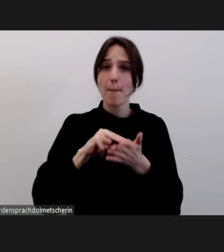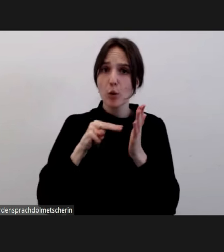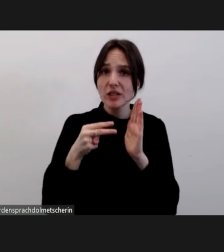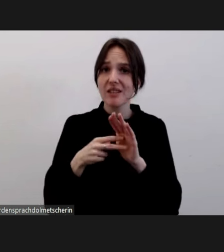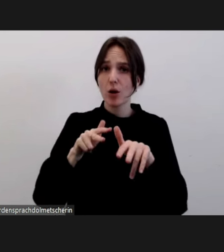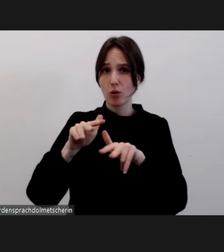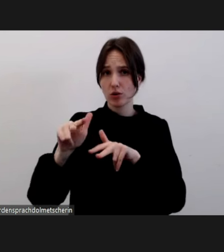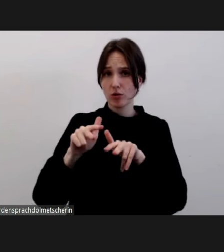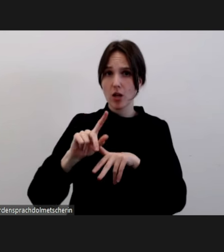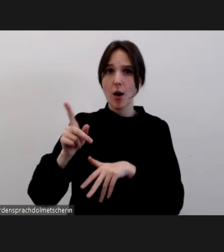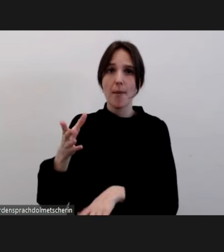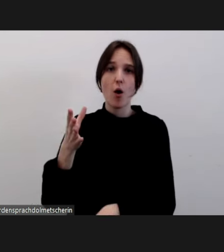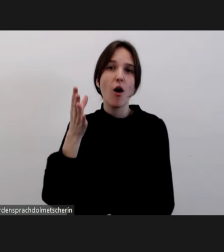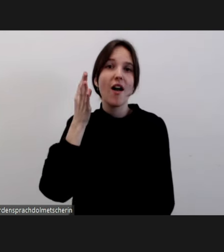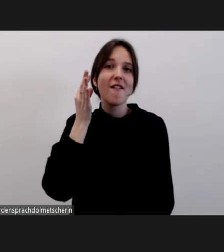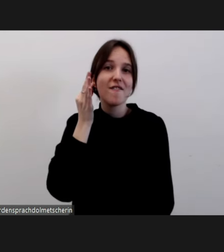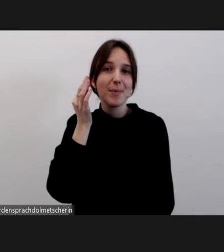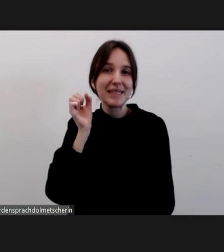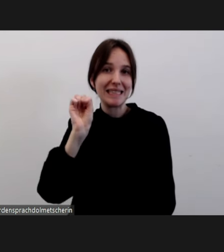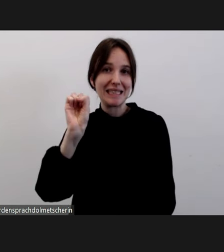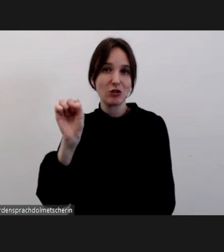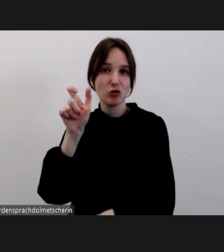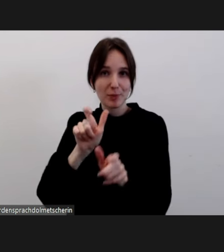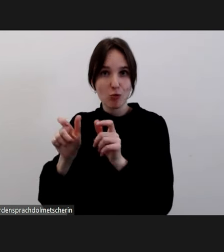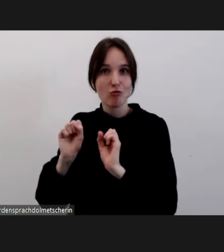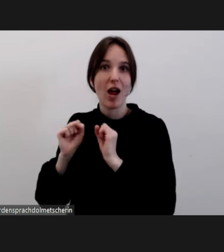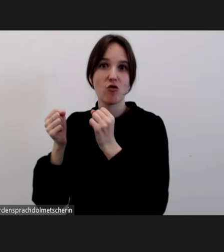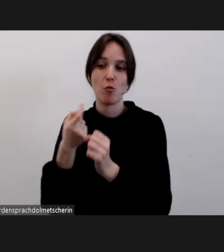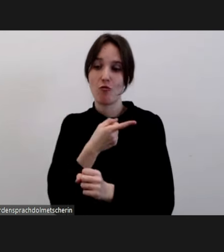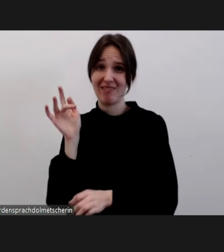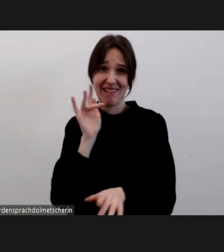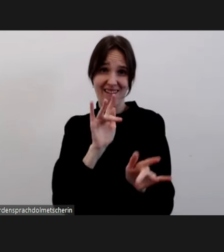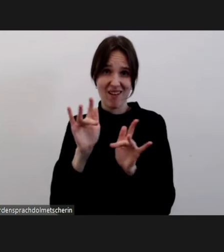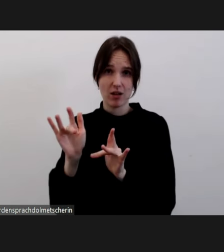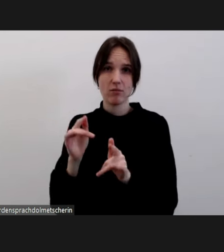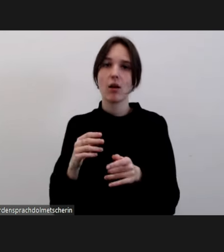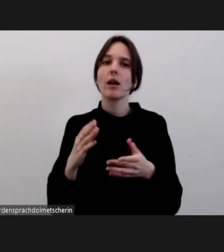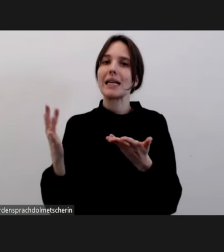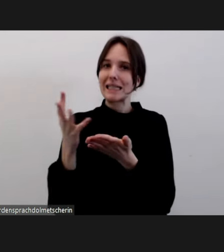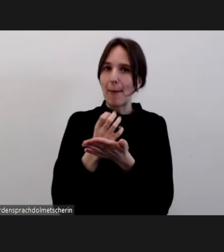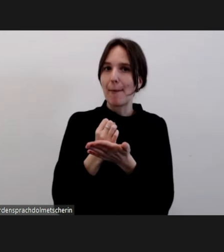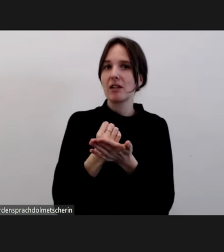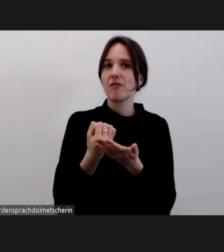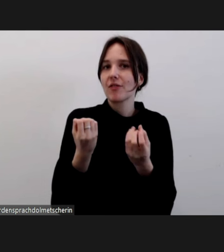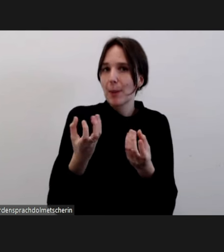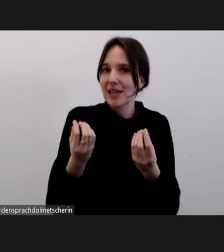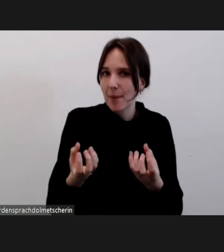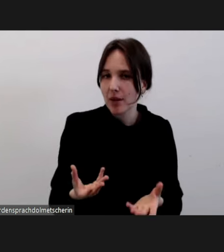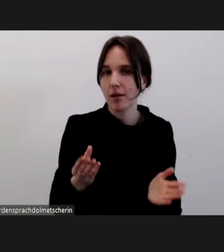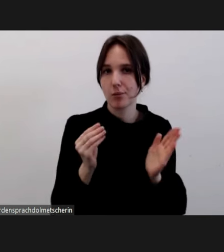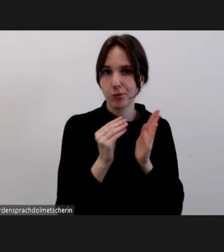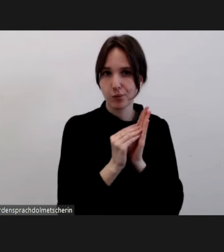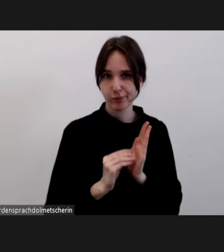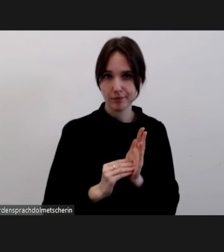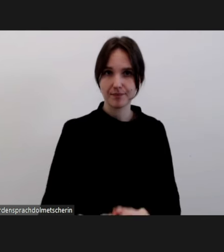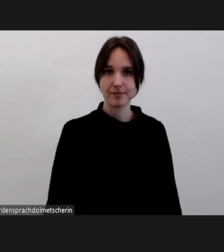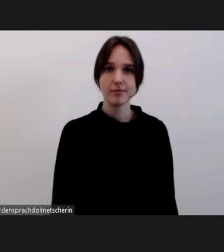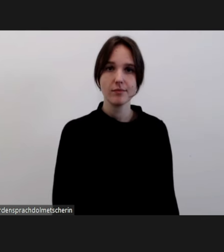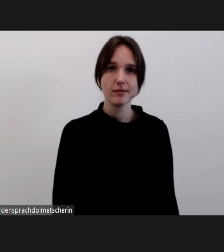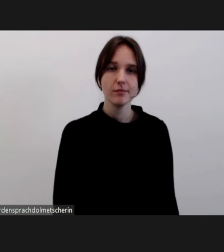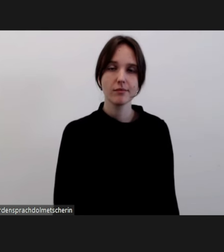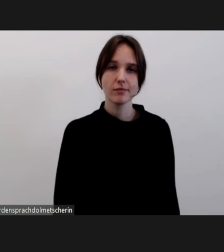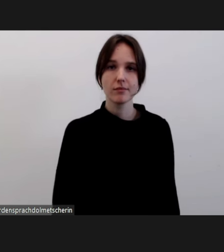feministisch Engagierte. In einer umfassenden Analyse zeigt es, wie sich Antifeminismus von frauenfeindlichen